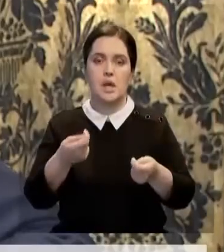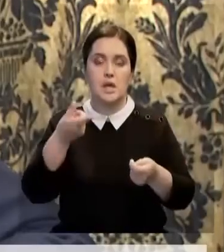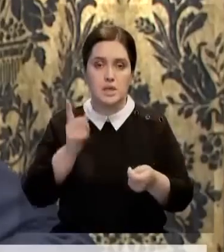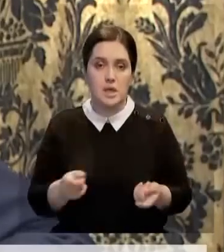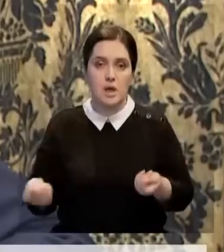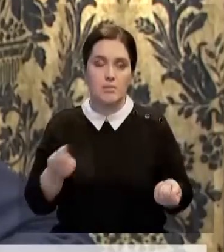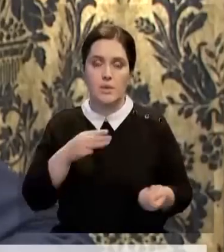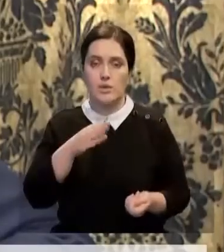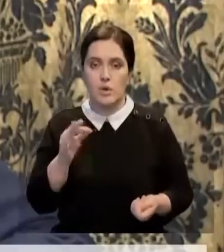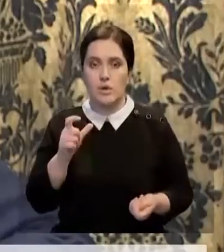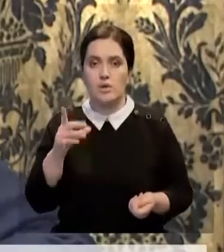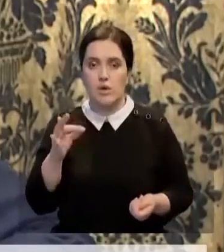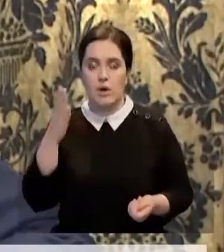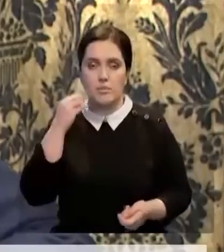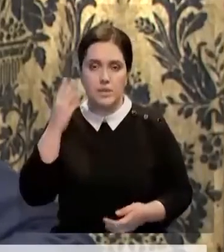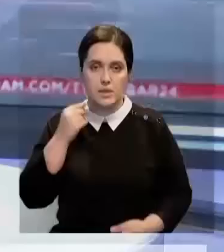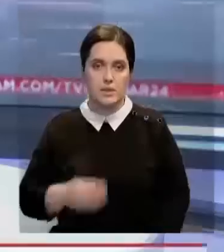ТОО «ЭКО Алматы».